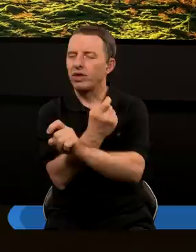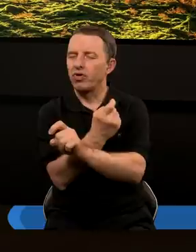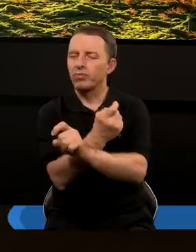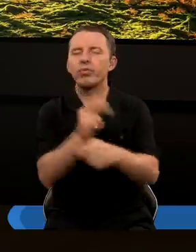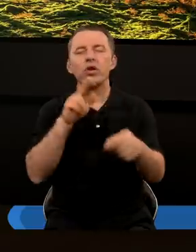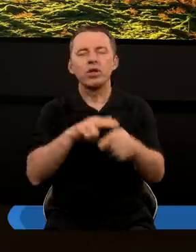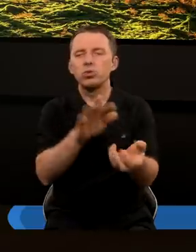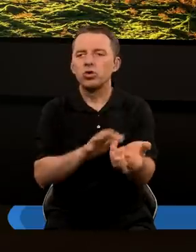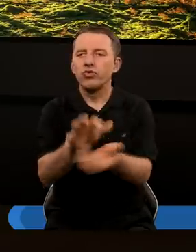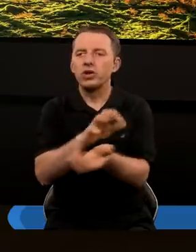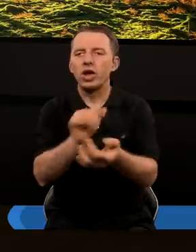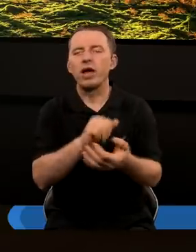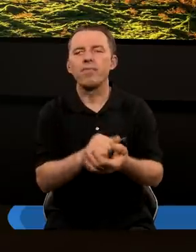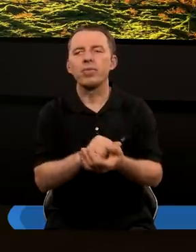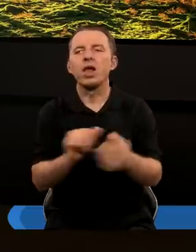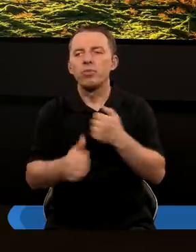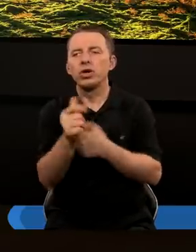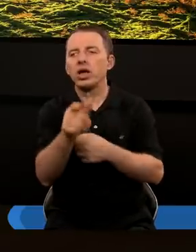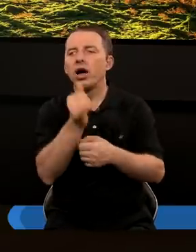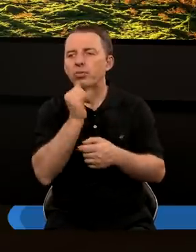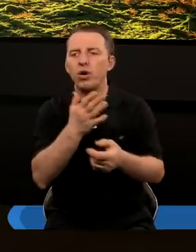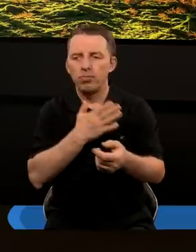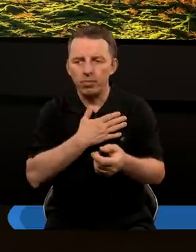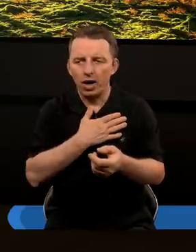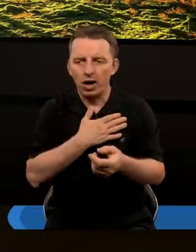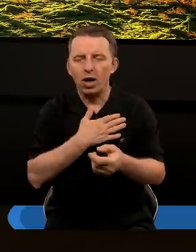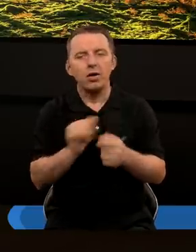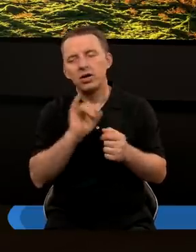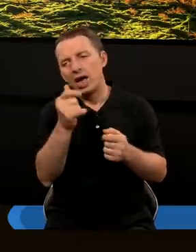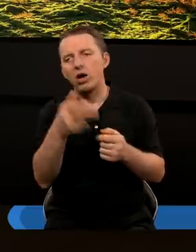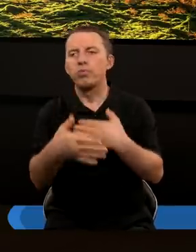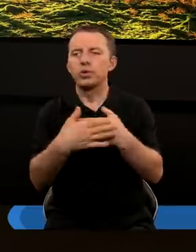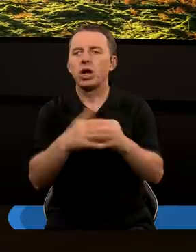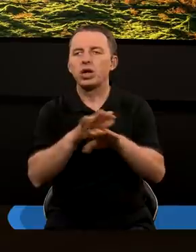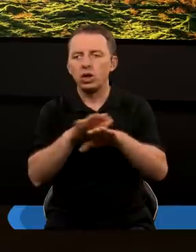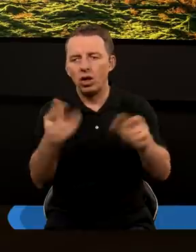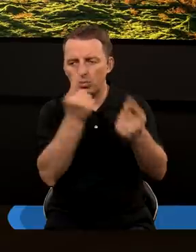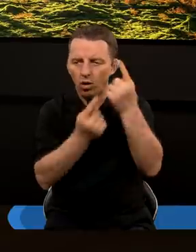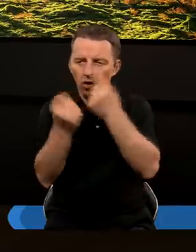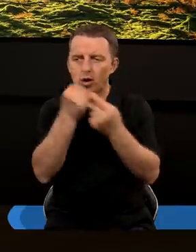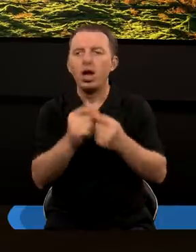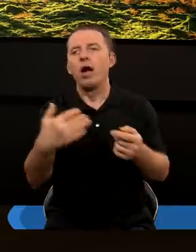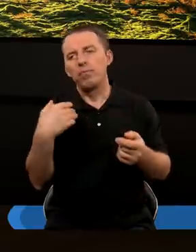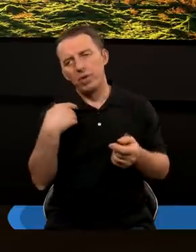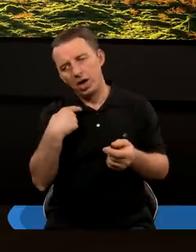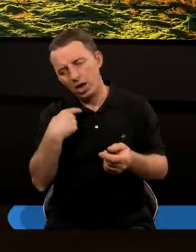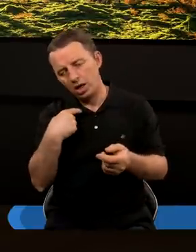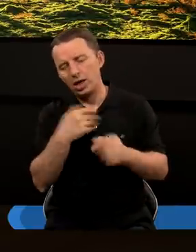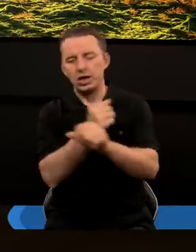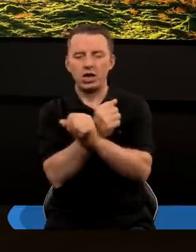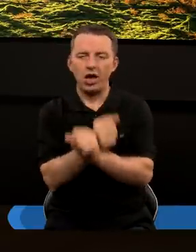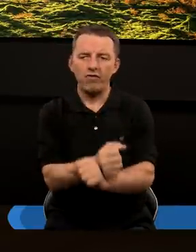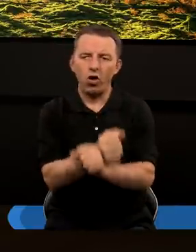w starożytnym świecie. No właśnie ta próba, która ma miejsce niejako przy stole. Pomyślałem sobie, przecież oni byli